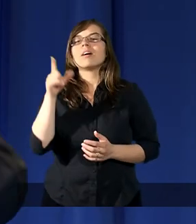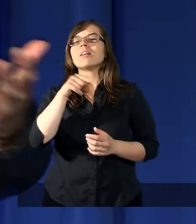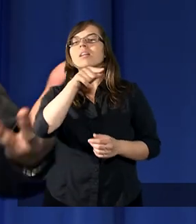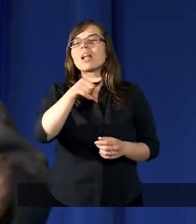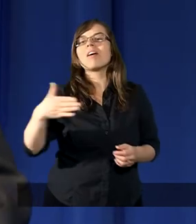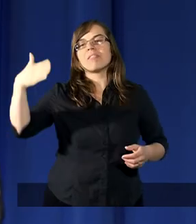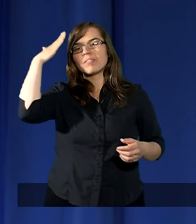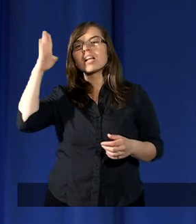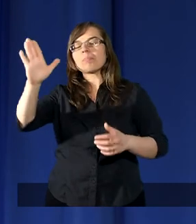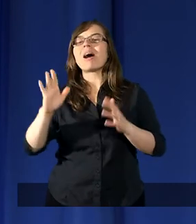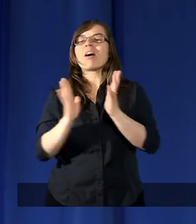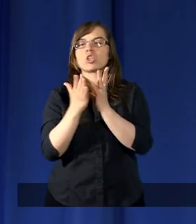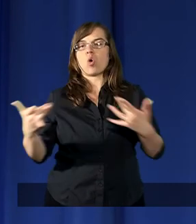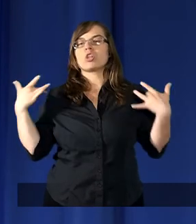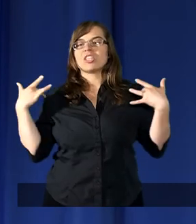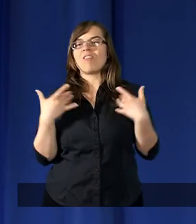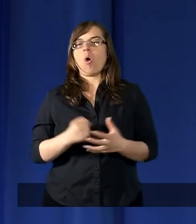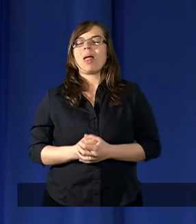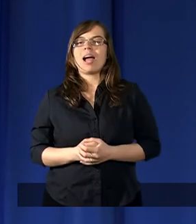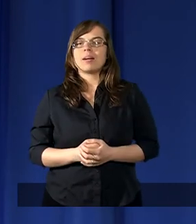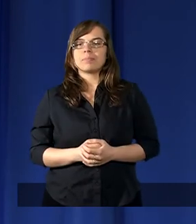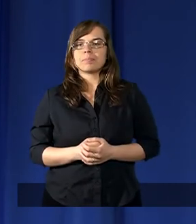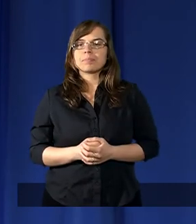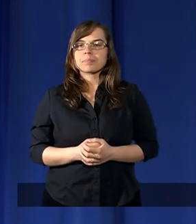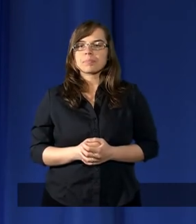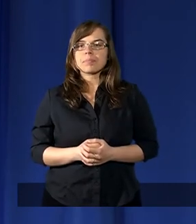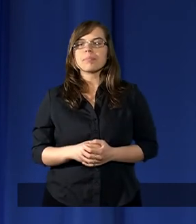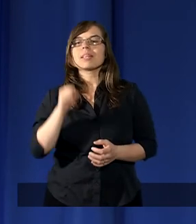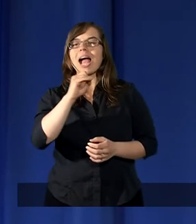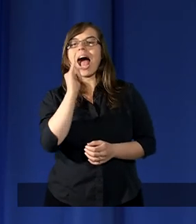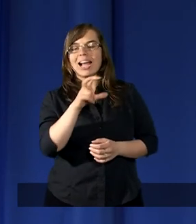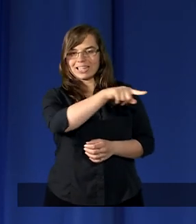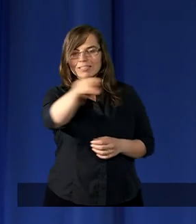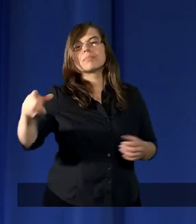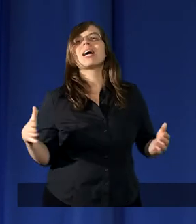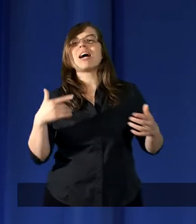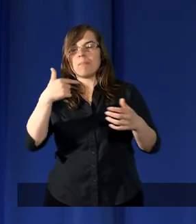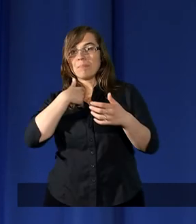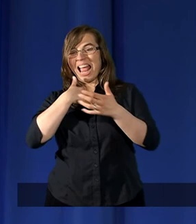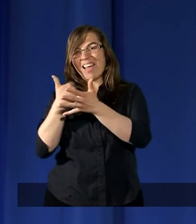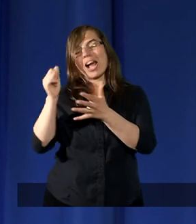raczej mnie wymarzł, ksiąg przywodem, a ich zachowaj.